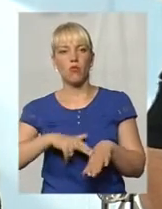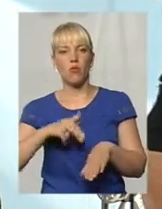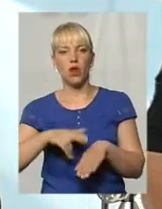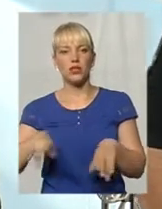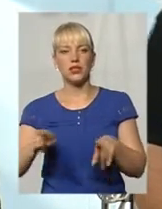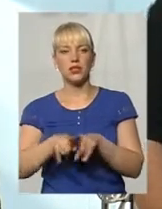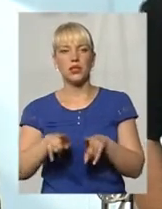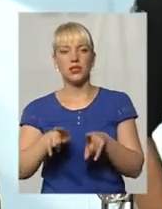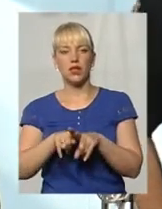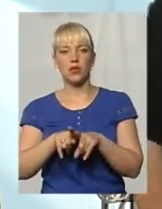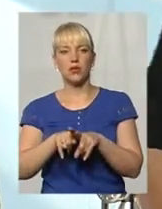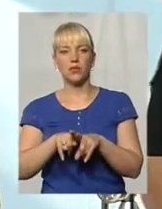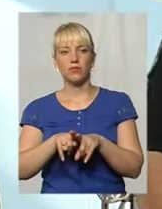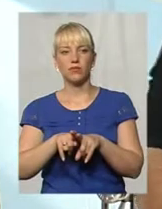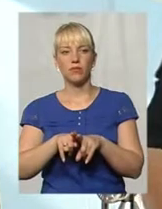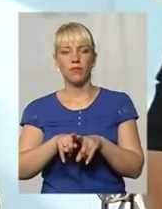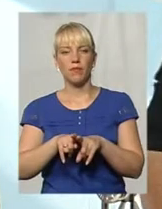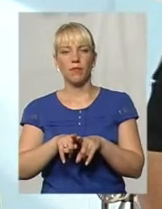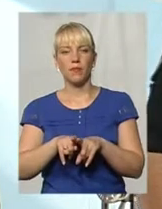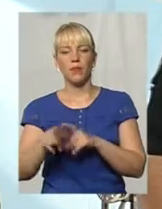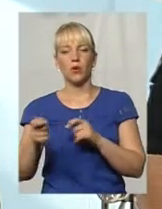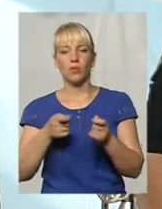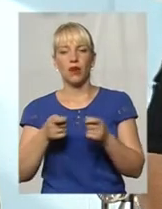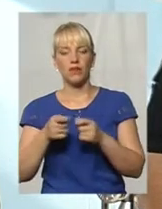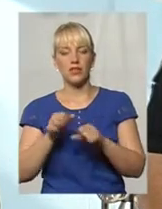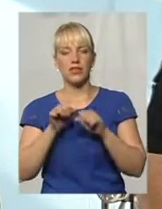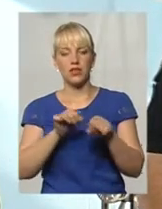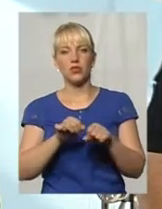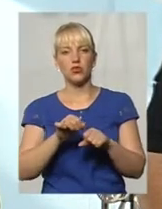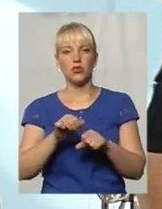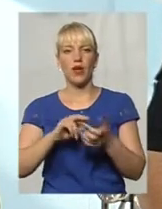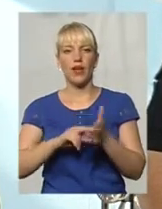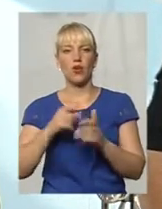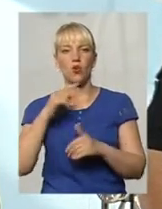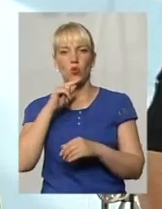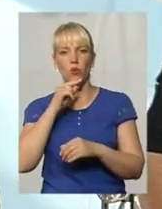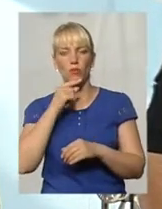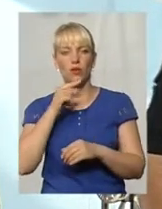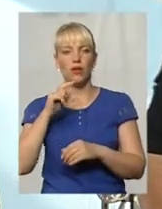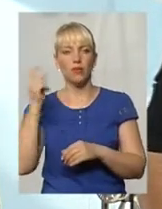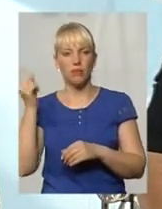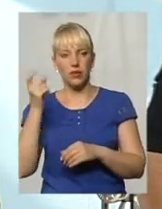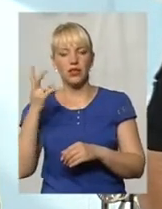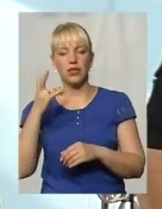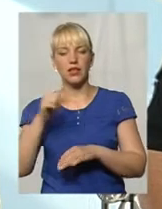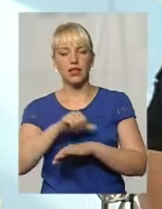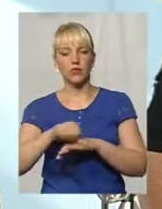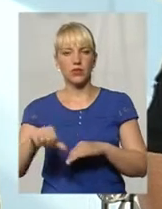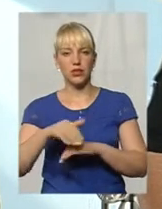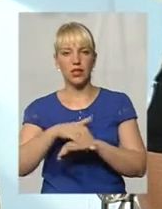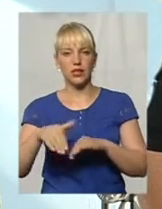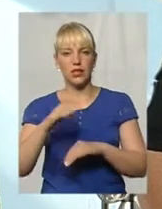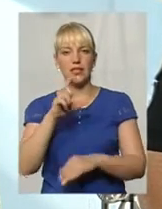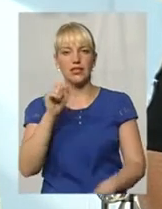само є управління захисту економіки в Хмельницькій області на Зарічанський сім, будь ласка, звертайтеся щодо